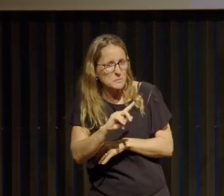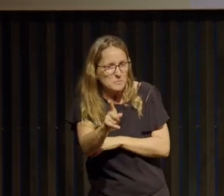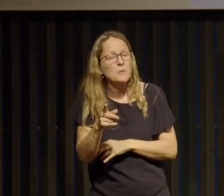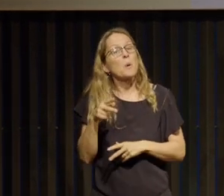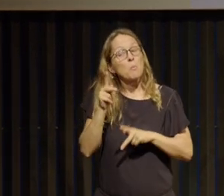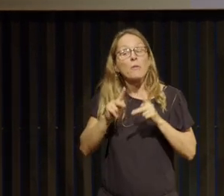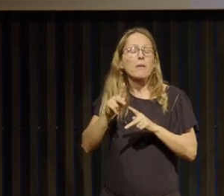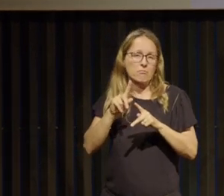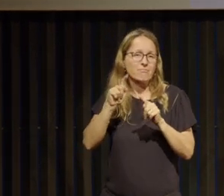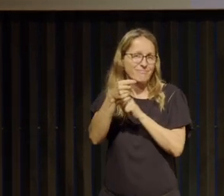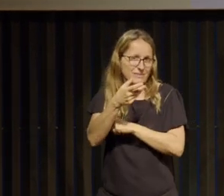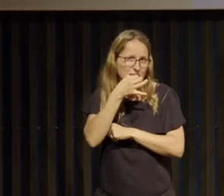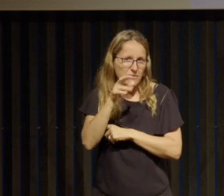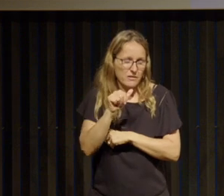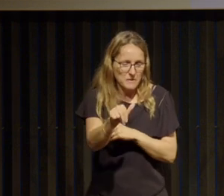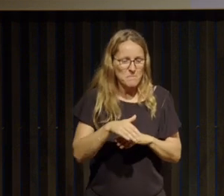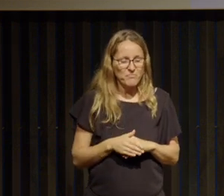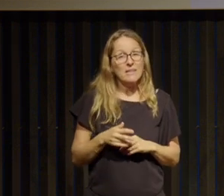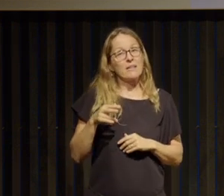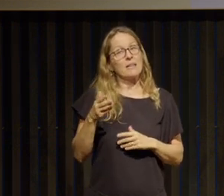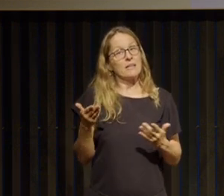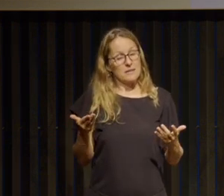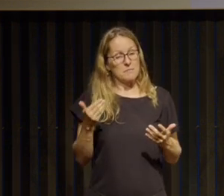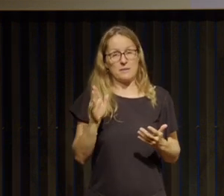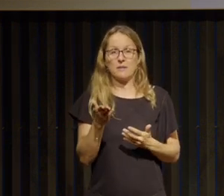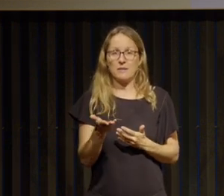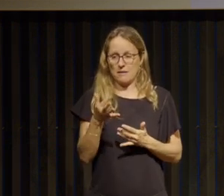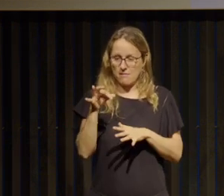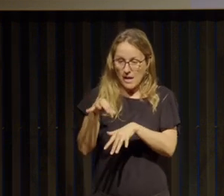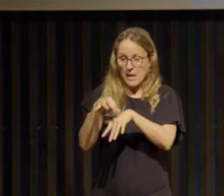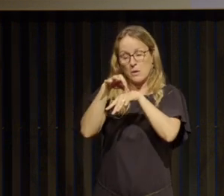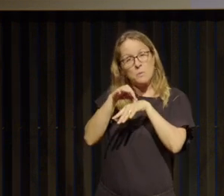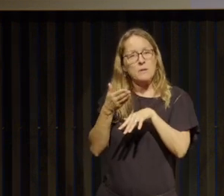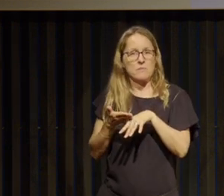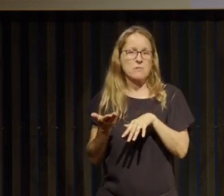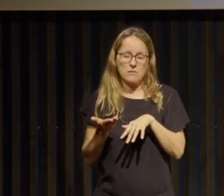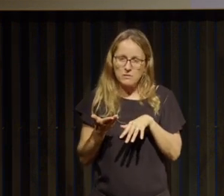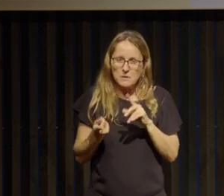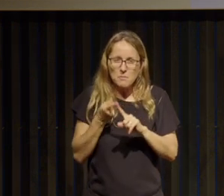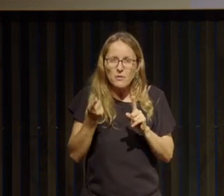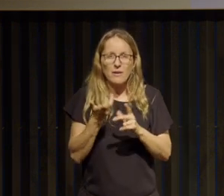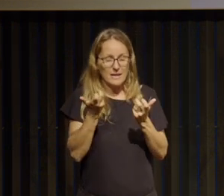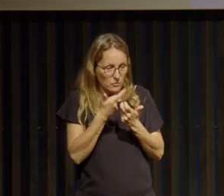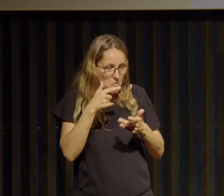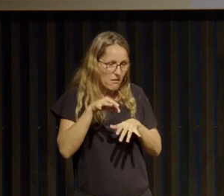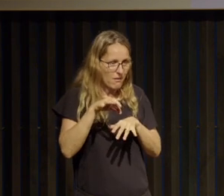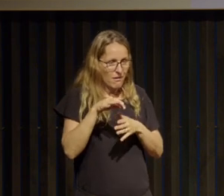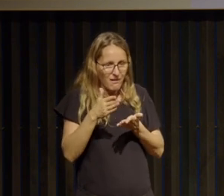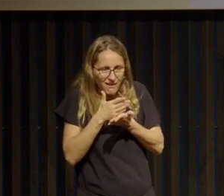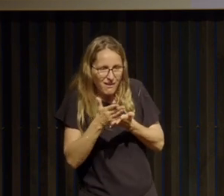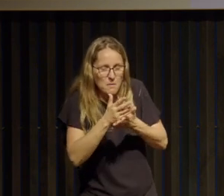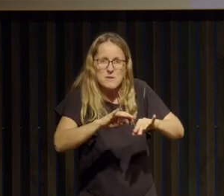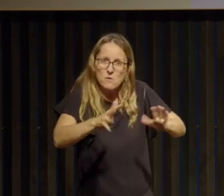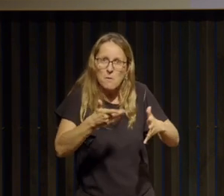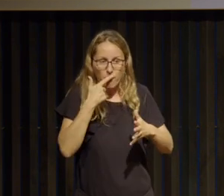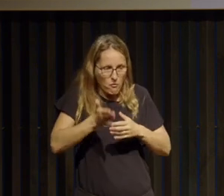l'occasion peut-être de reparler mais c'est un accompagnement qui est vraiment pratico-pratique sur cette démarche de guérison qu'on peut mettre